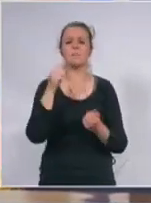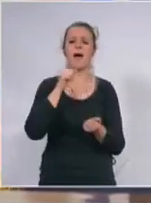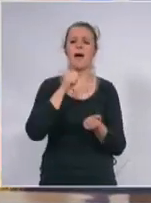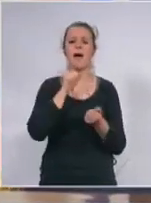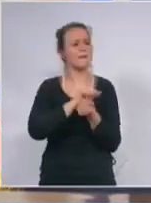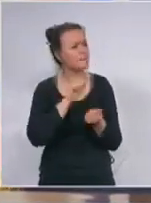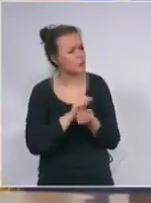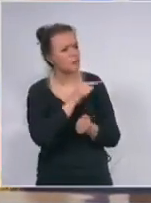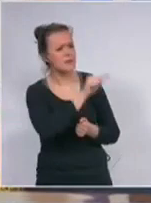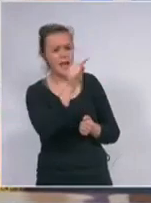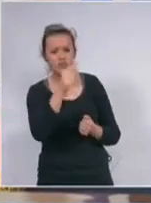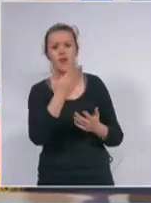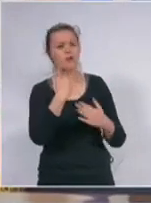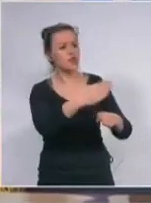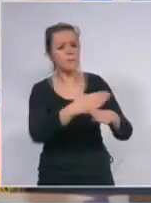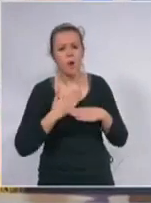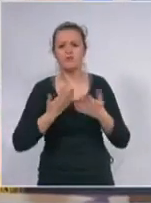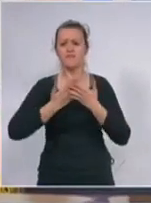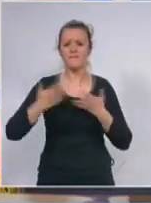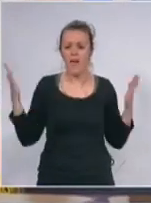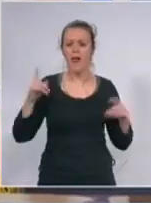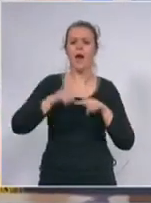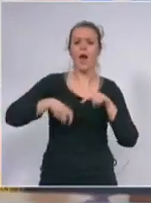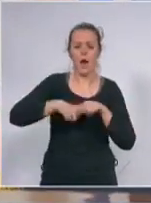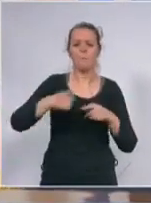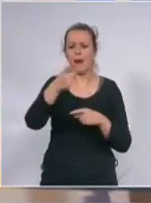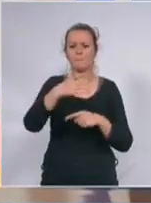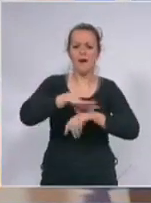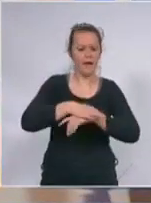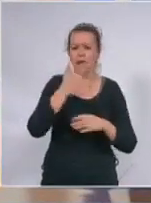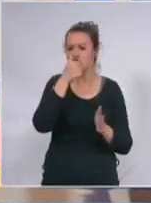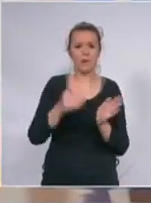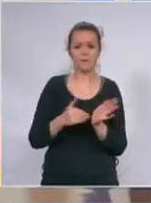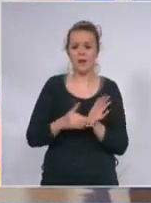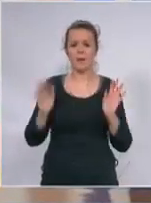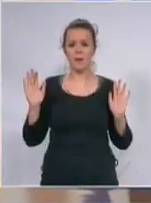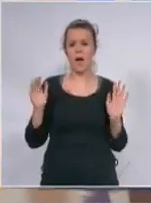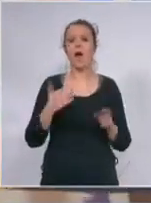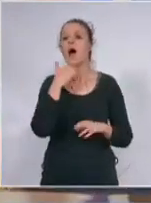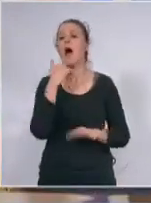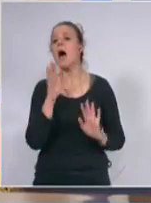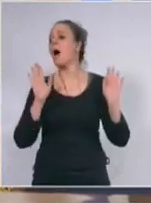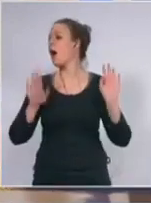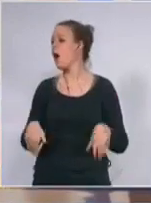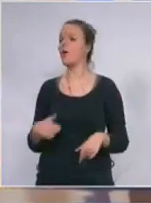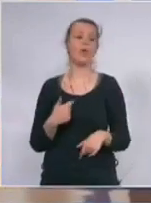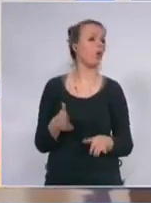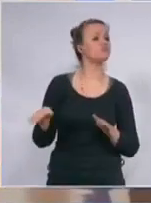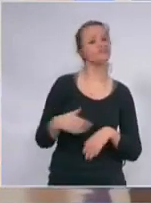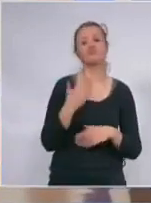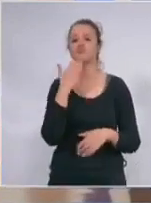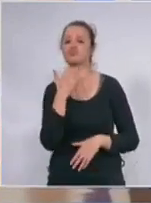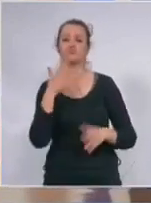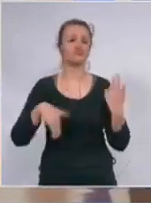se javljaju i nude pomoć ogromnu količinu opreme koje nam treba ali ako se i dalje budemo našalantno ponašali i ta nam oprema neće biti dosta